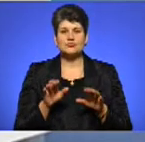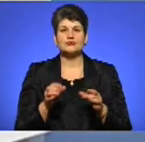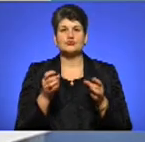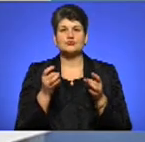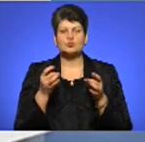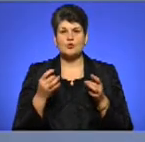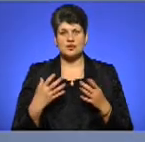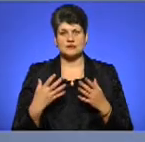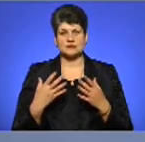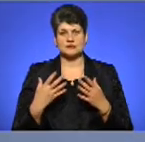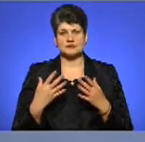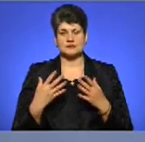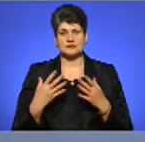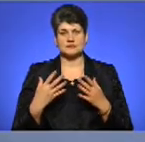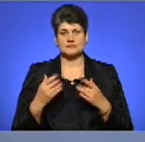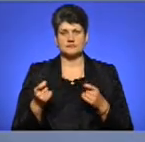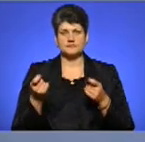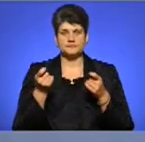номерах? Ну,